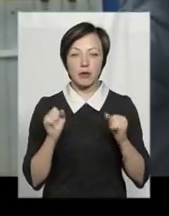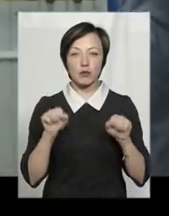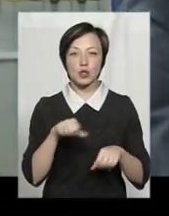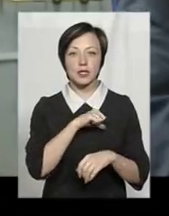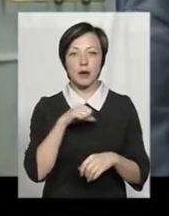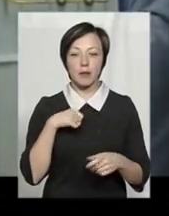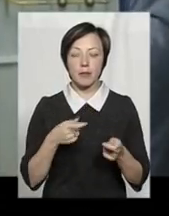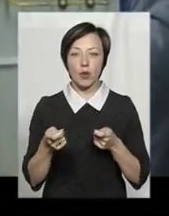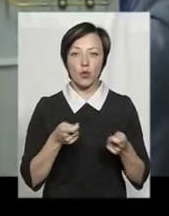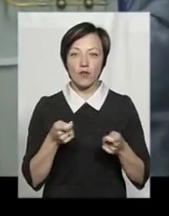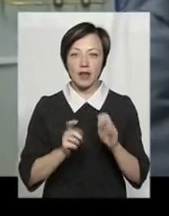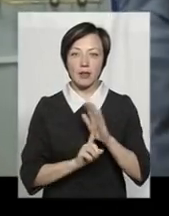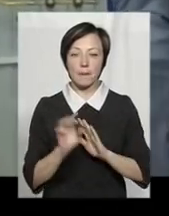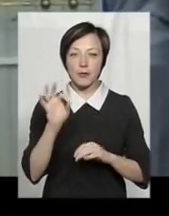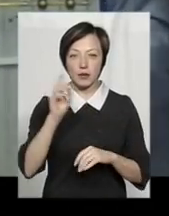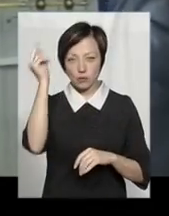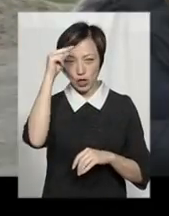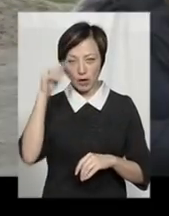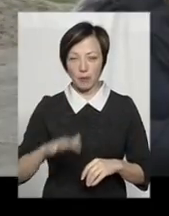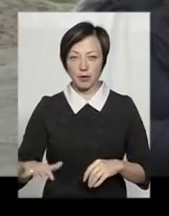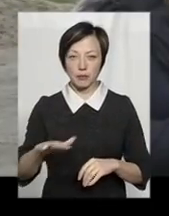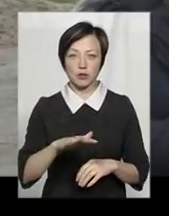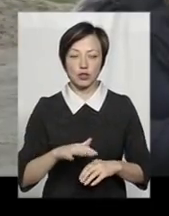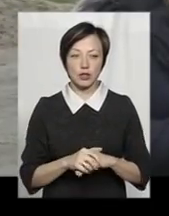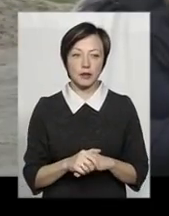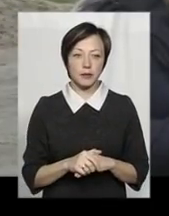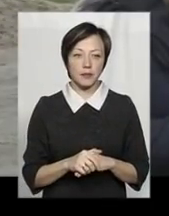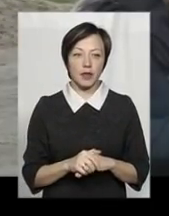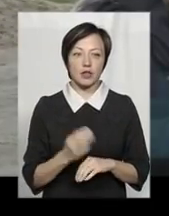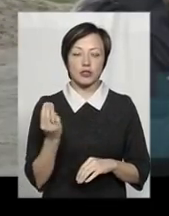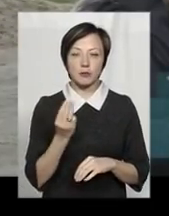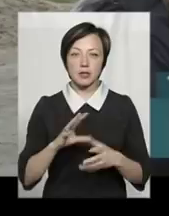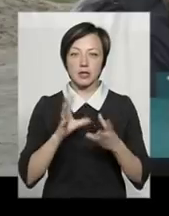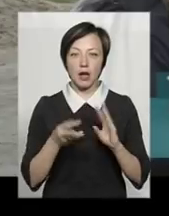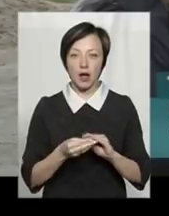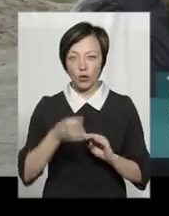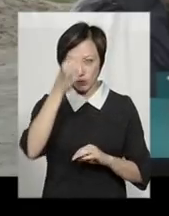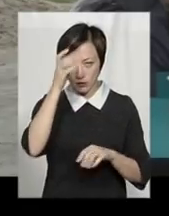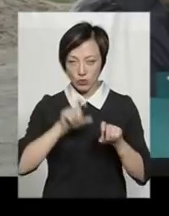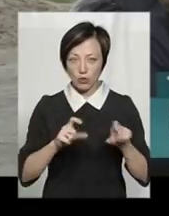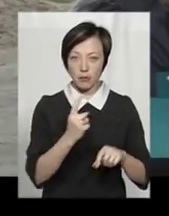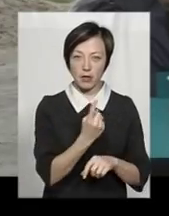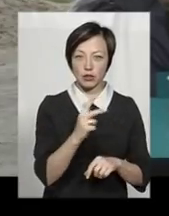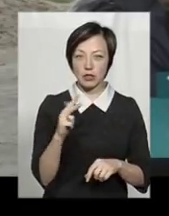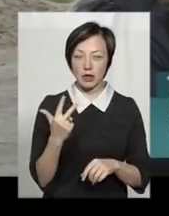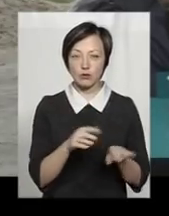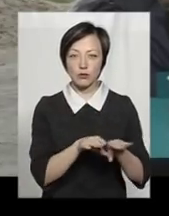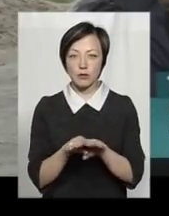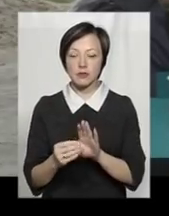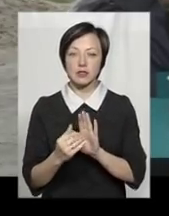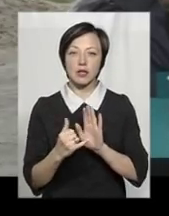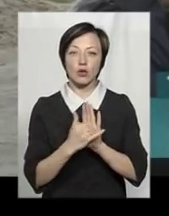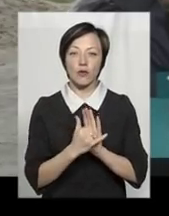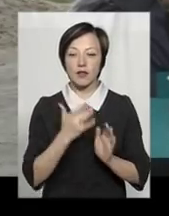самим регулювати температуру в начальних приміщеннях. Модульна котельня в Шепетівській загальноосвітній школі 1-3 ступенів встановлена